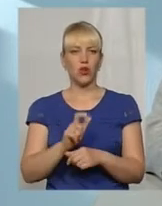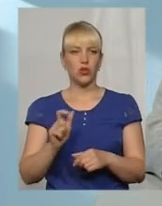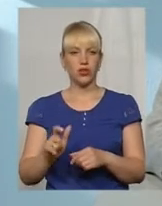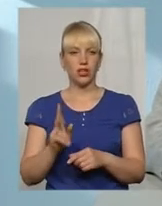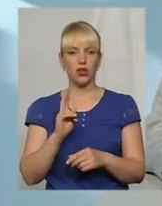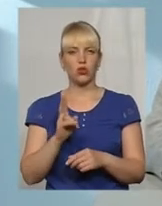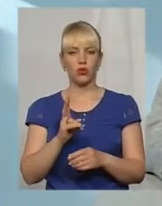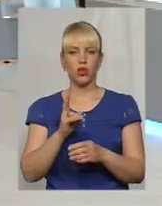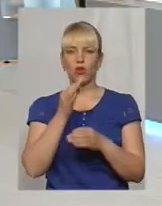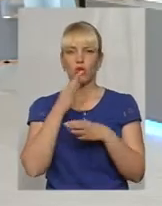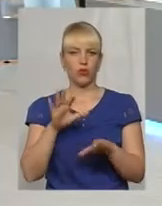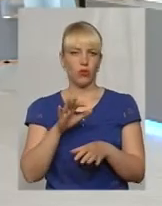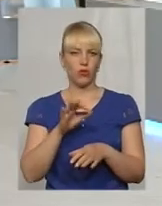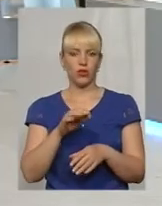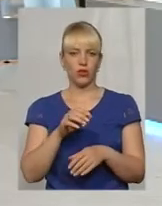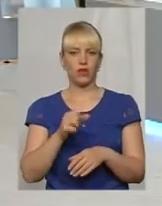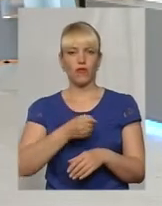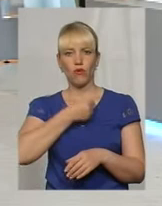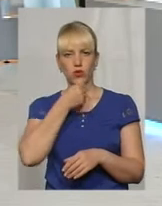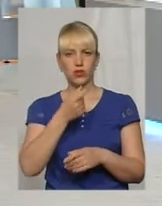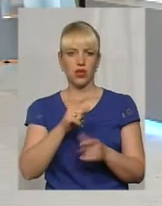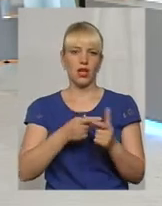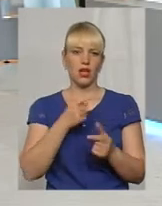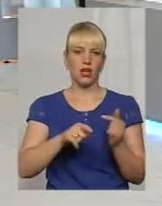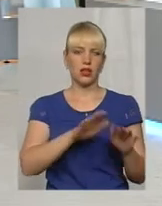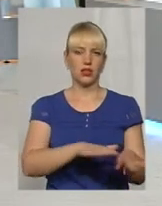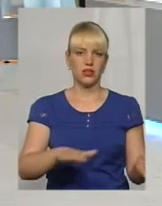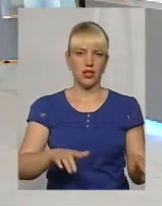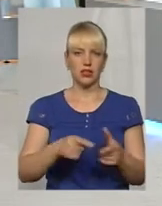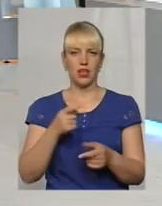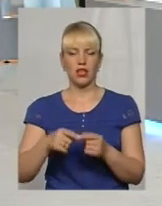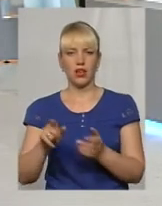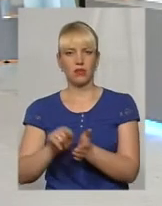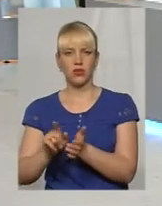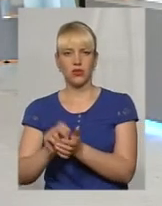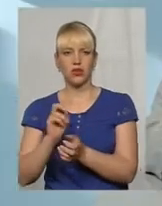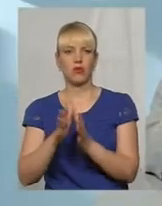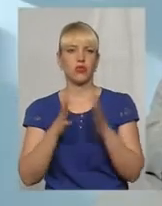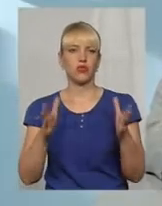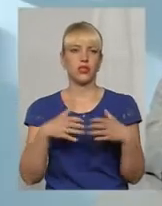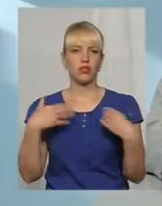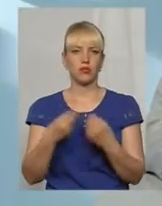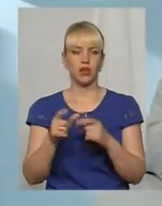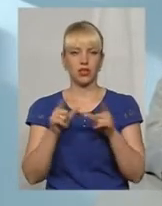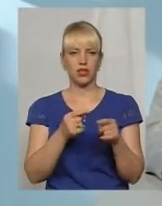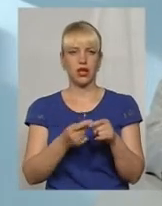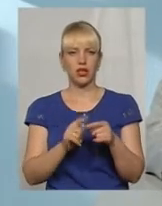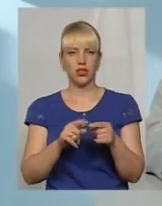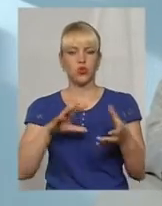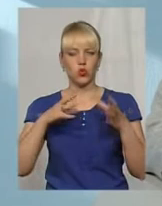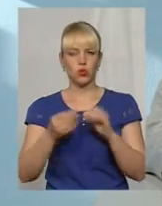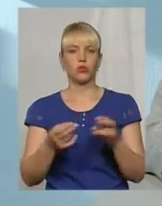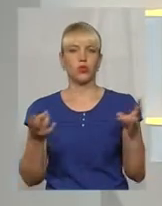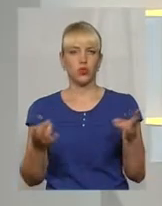граждан любого віку. Незалежно, діти чи пенсіонери, чи як больша сім'я, допустим, їдет, ця сума потрібна.